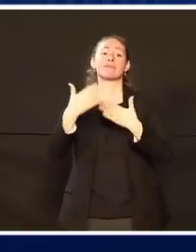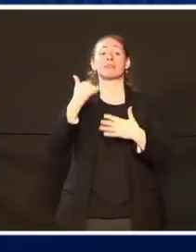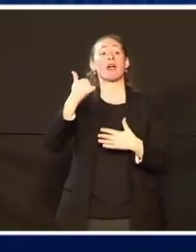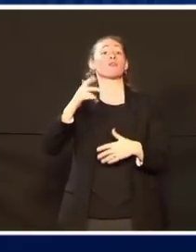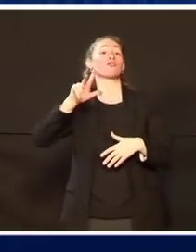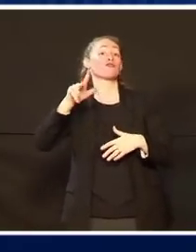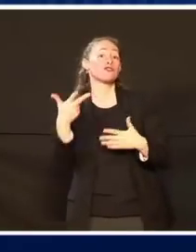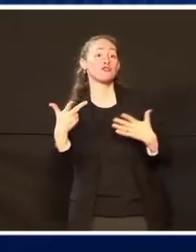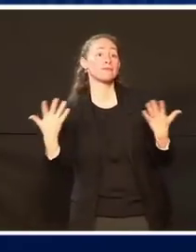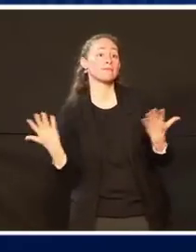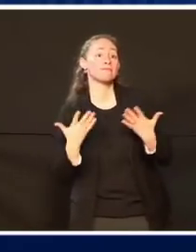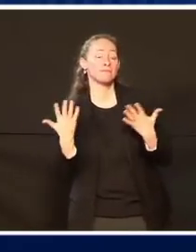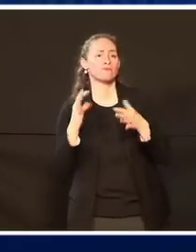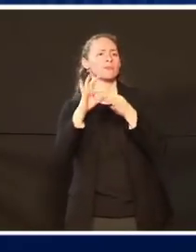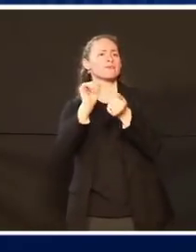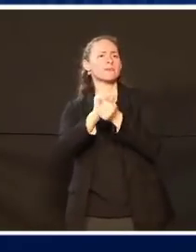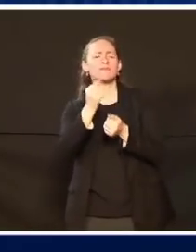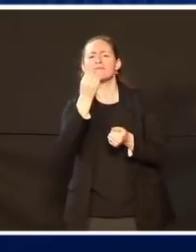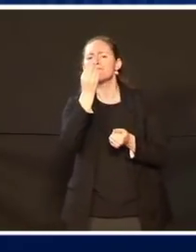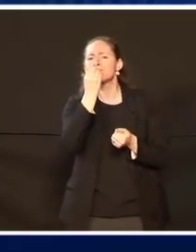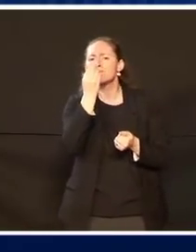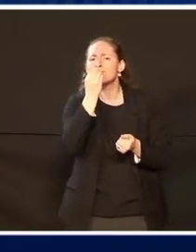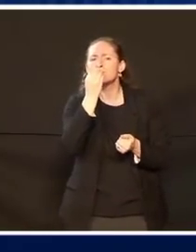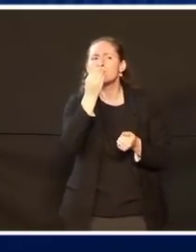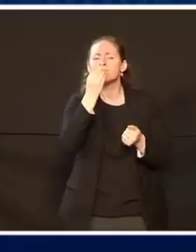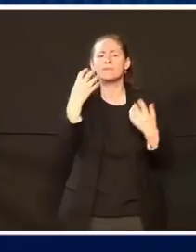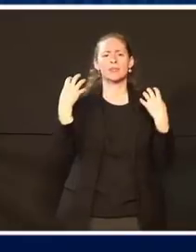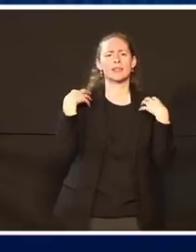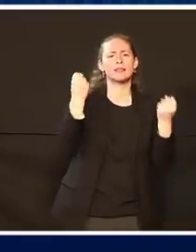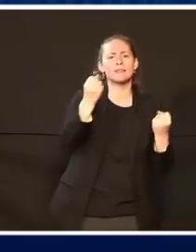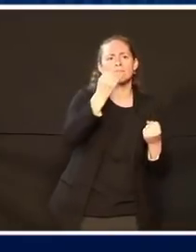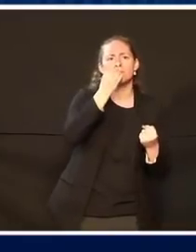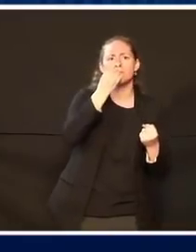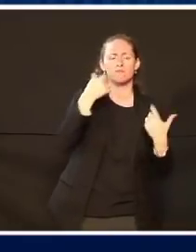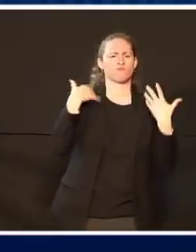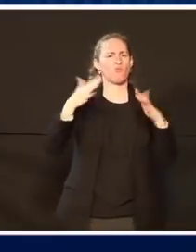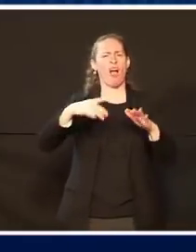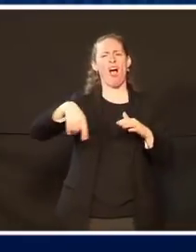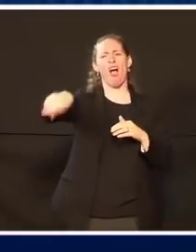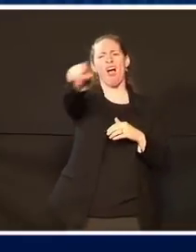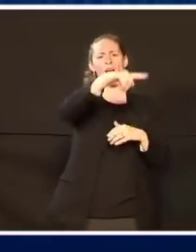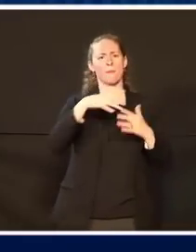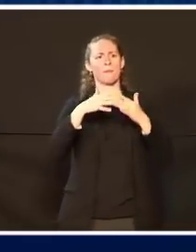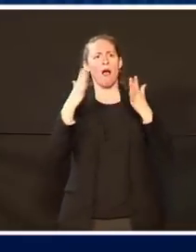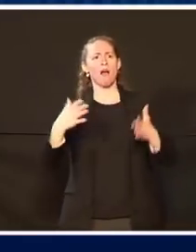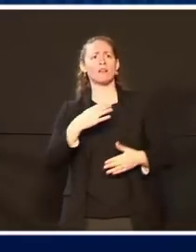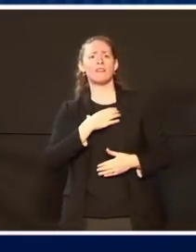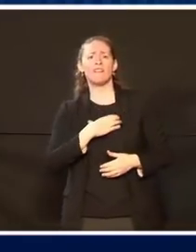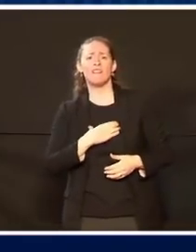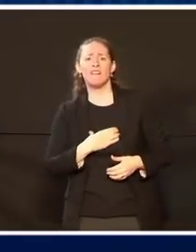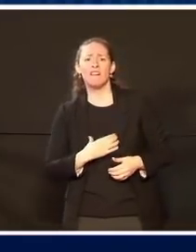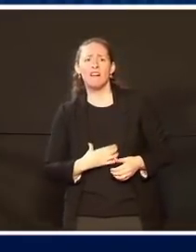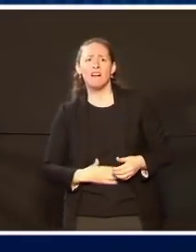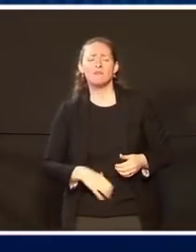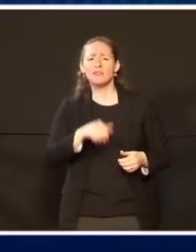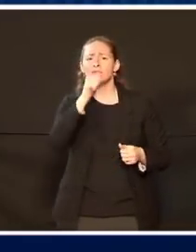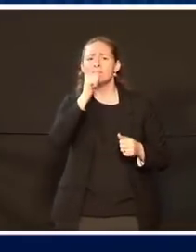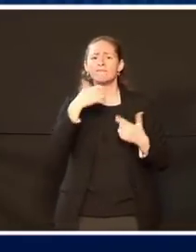umsetzen werden. Ich denke, unsere republikanischen Freunde werden das auch unterstützen.